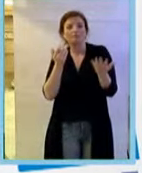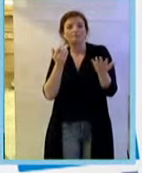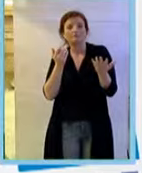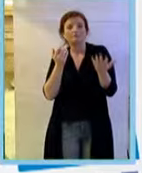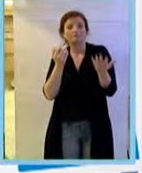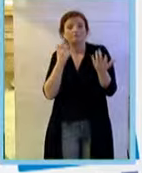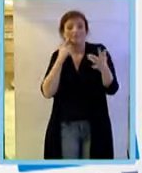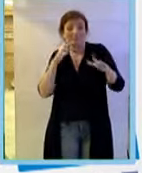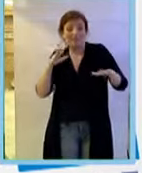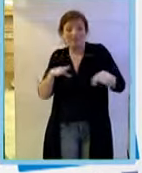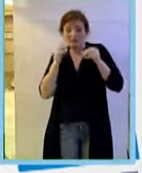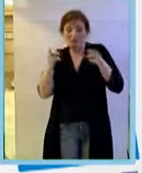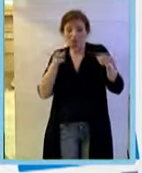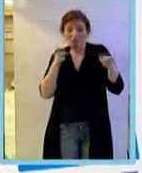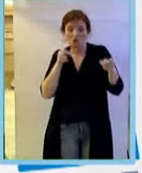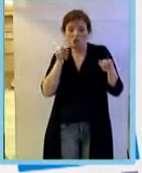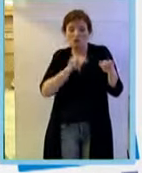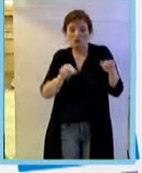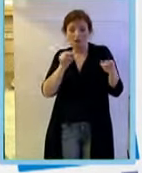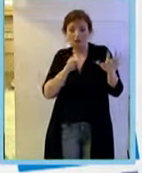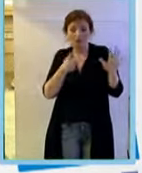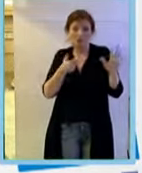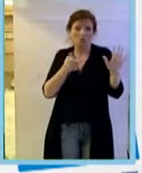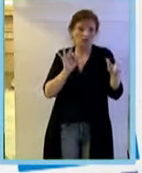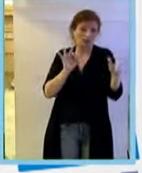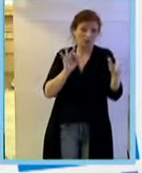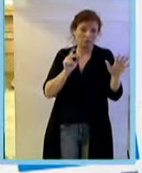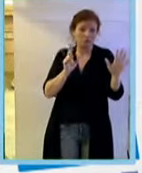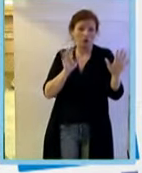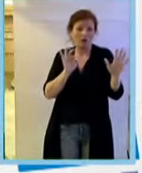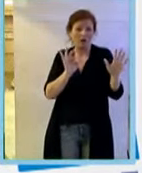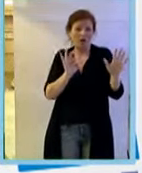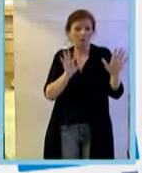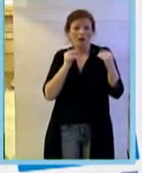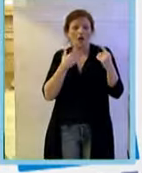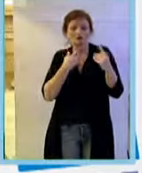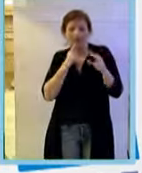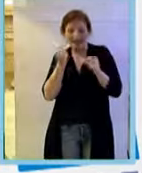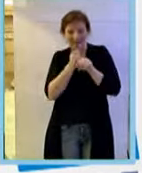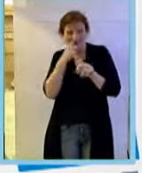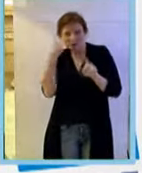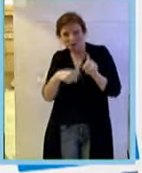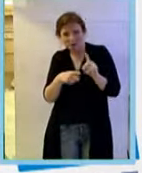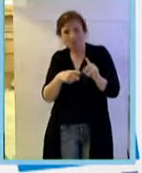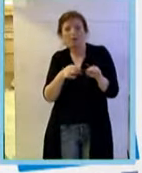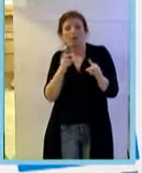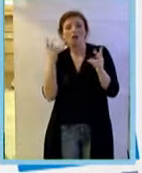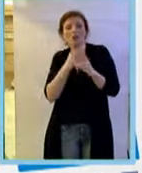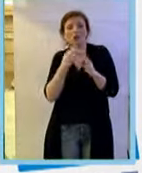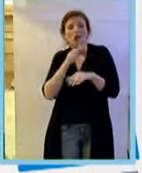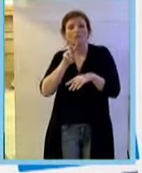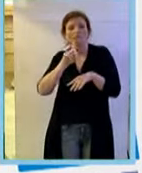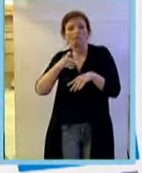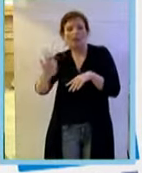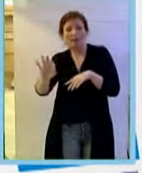all'inizio degli anni 90 quando è stato fatto questo lavoro sul VGF che è diventato molto una domanda era molto ovvio il VGF